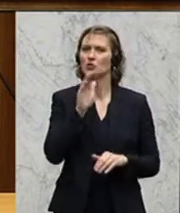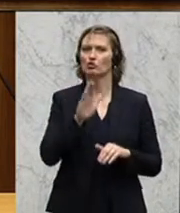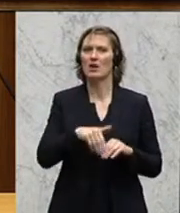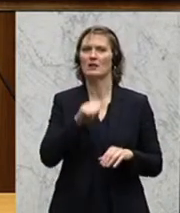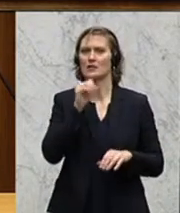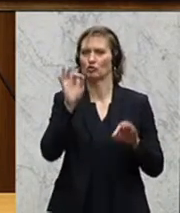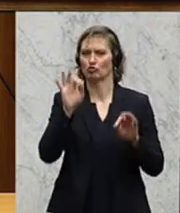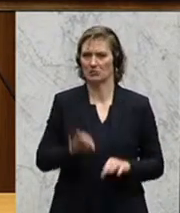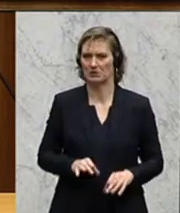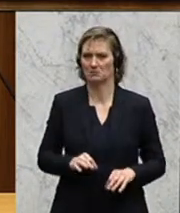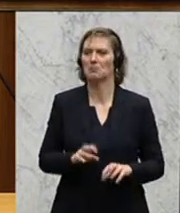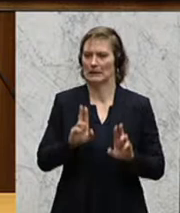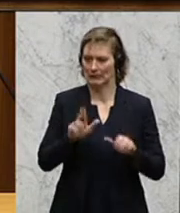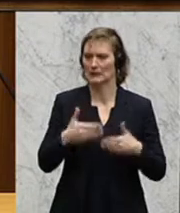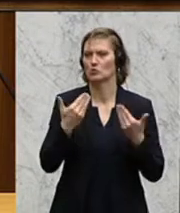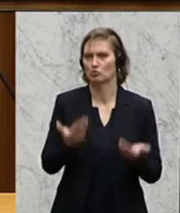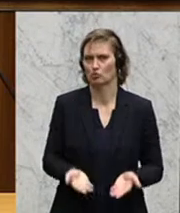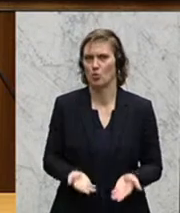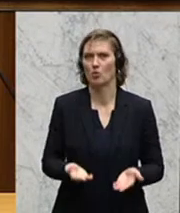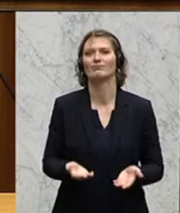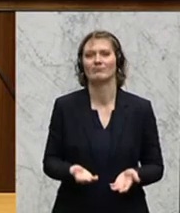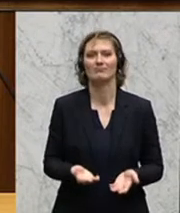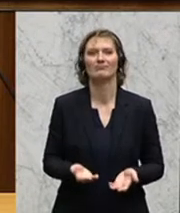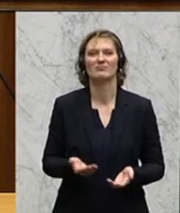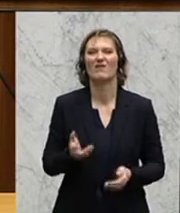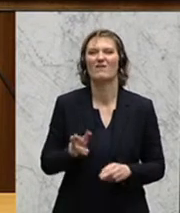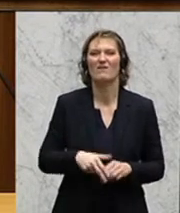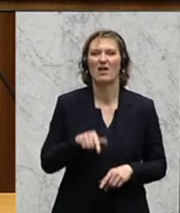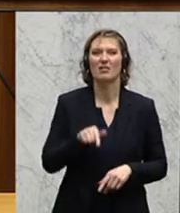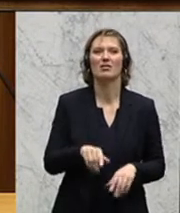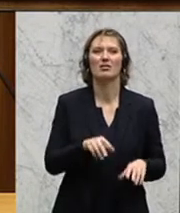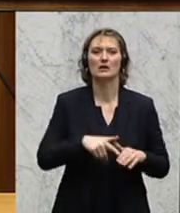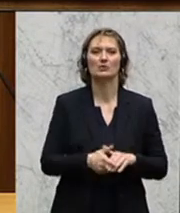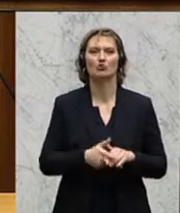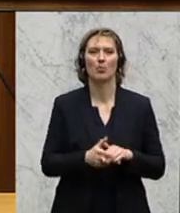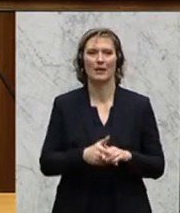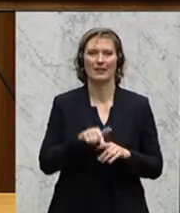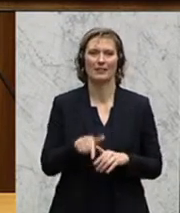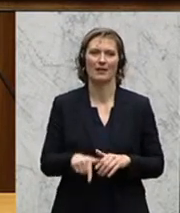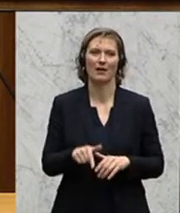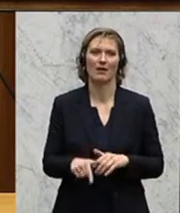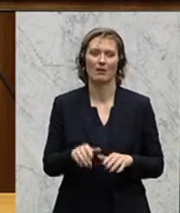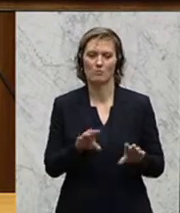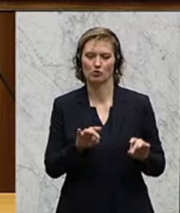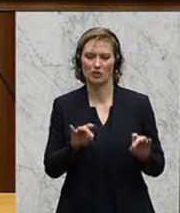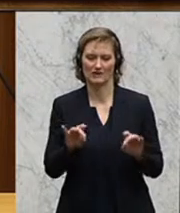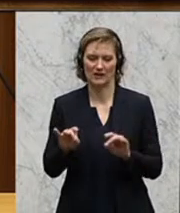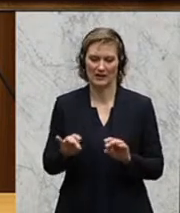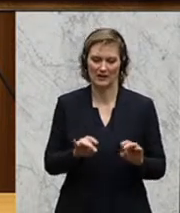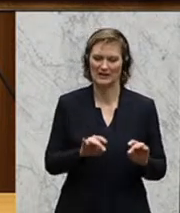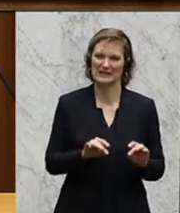das hört sich gut an und ist auch richtig so. Nur wenn man sich dann mit den Instrumenten auseinandersetzt,